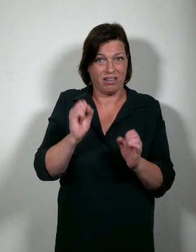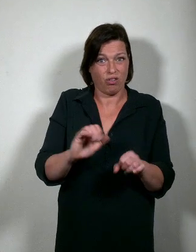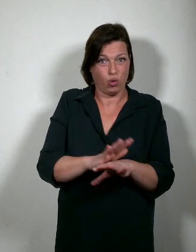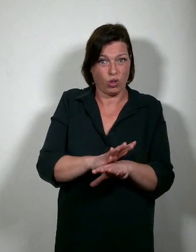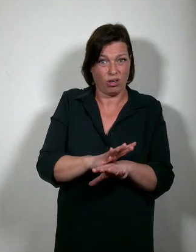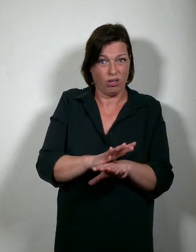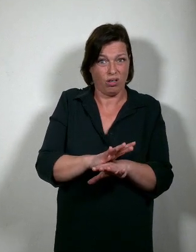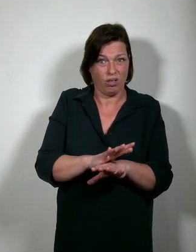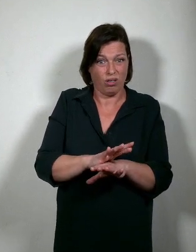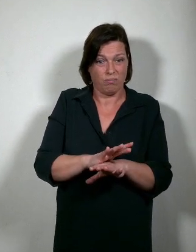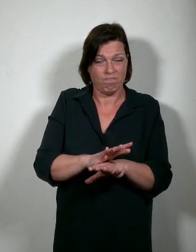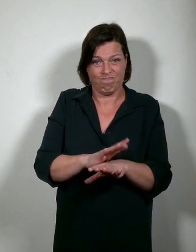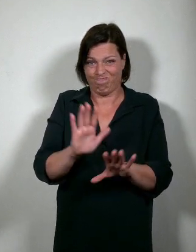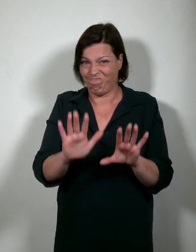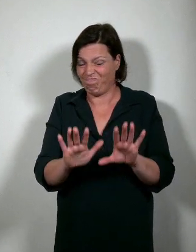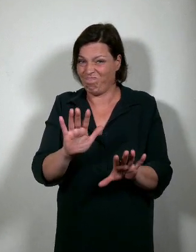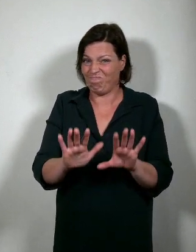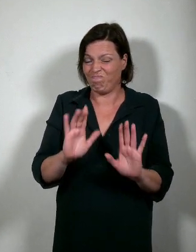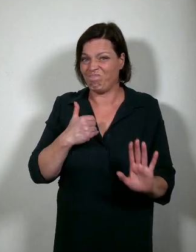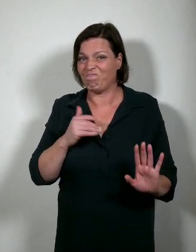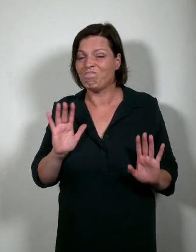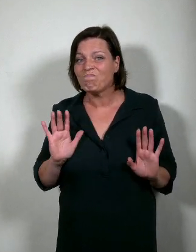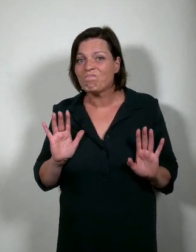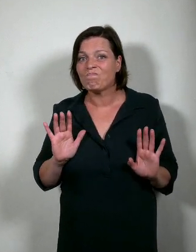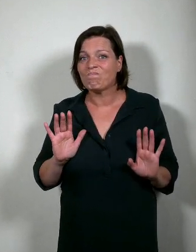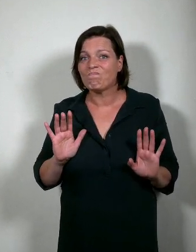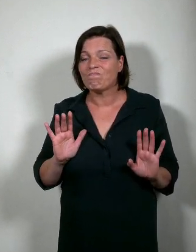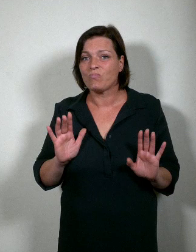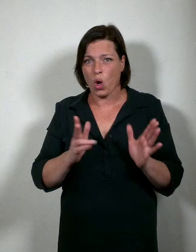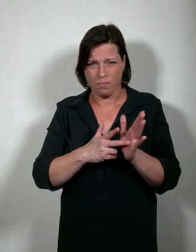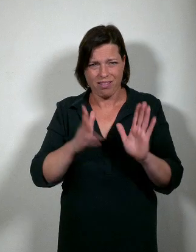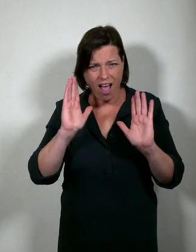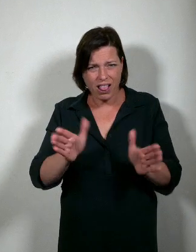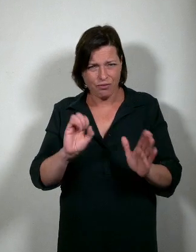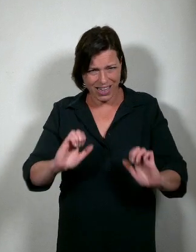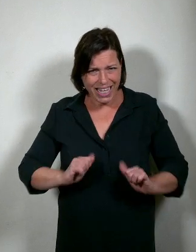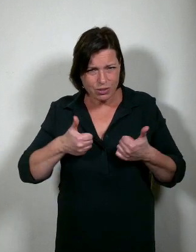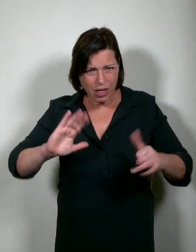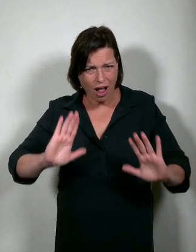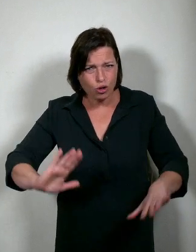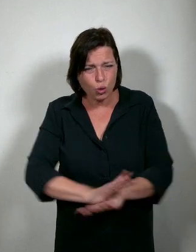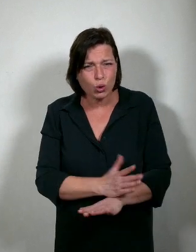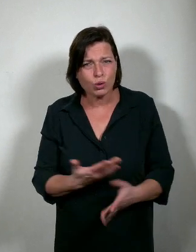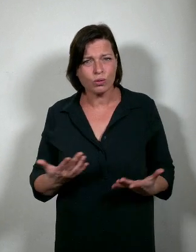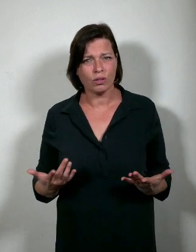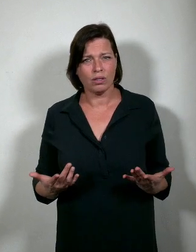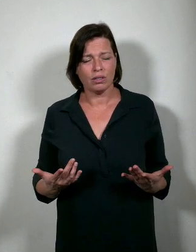Eerlijk gezegd, ik durf dat te betwijfelen. Gelet op de vele inspanningen die wij op dat vlak al doen.